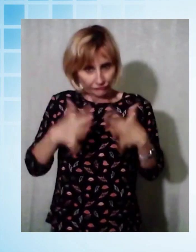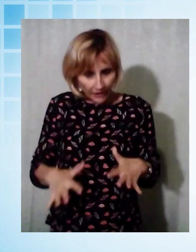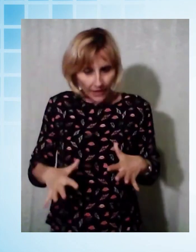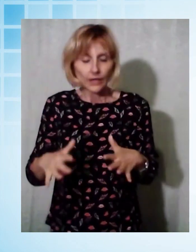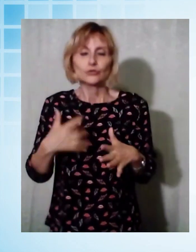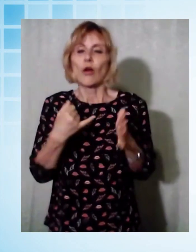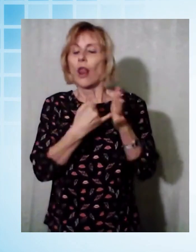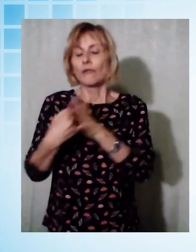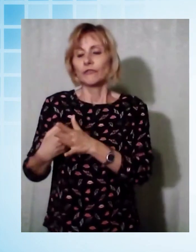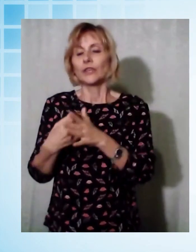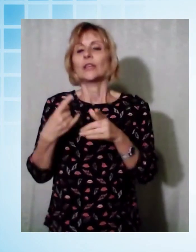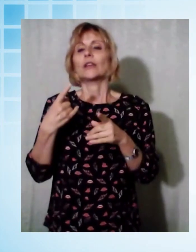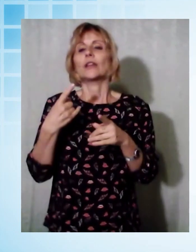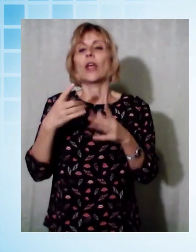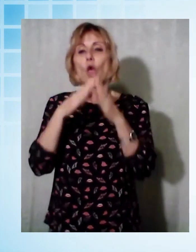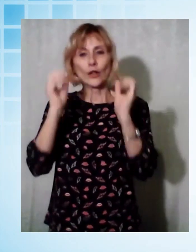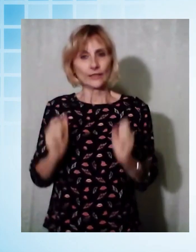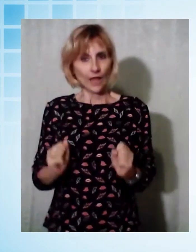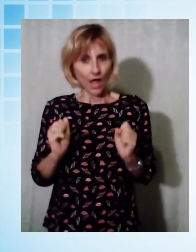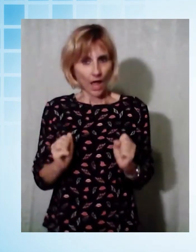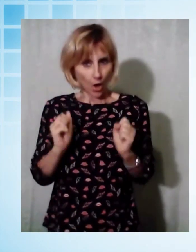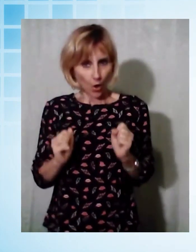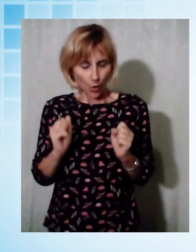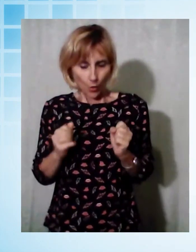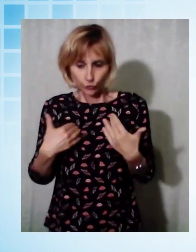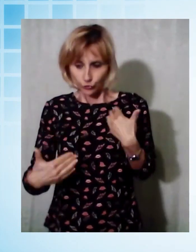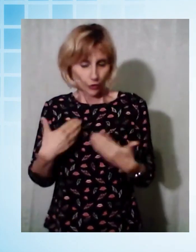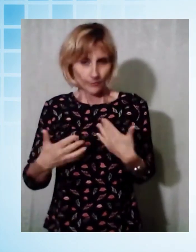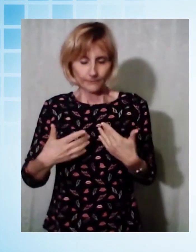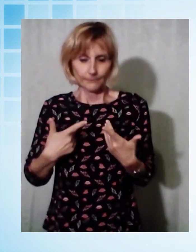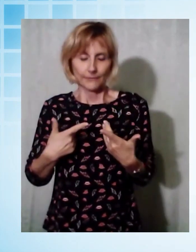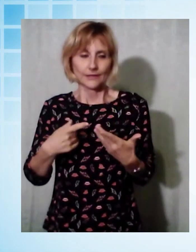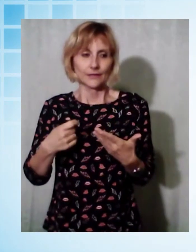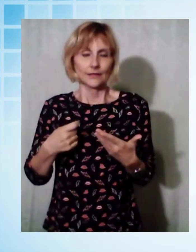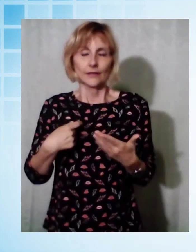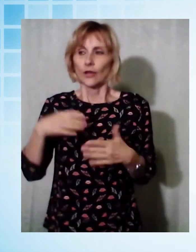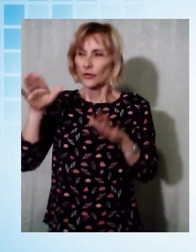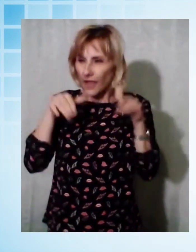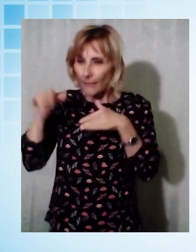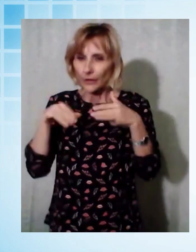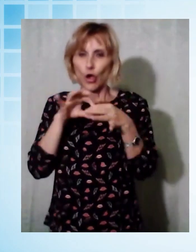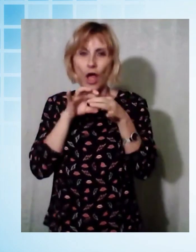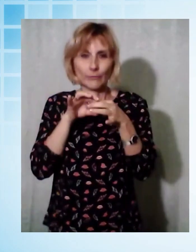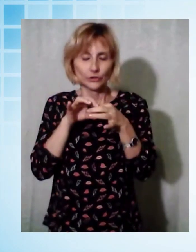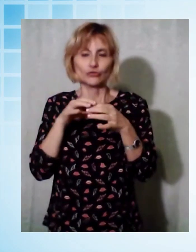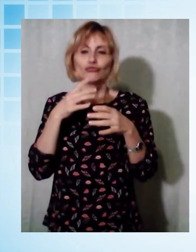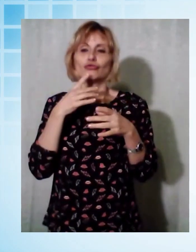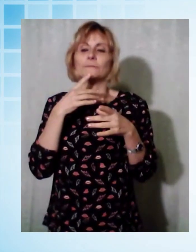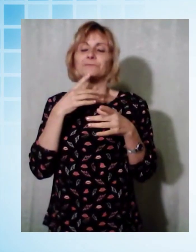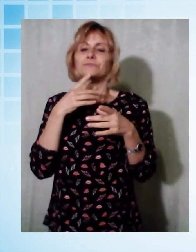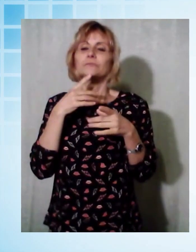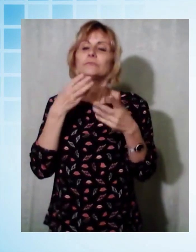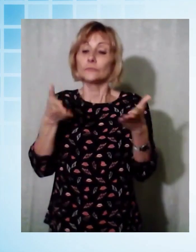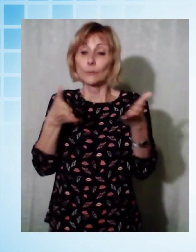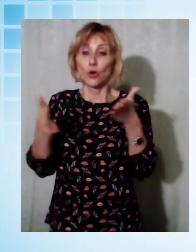è stato il momento in cui forse si è scattata la scintilla, ho chiamato un paio di amici e ho detto ma perché non facciamo in questo momento in cui è